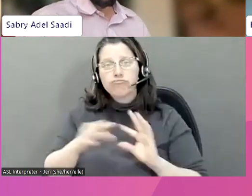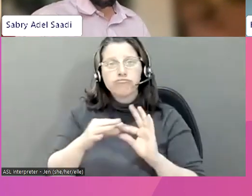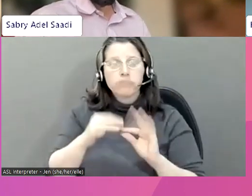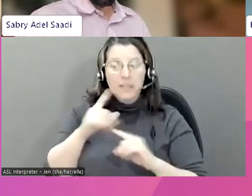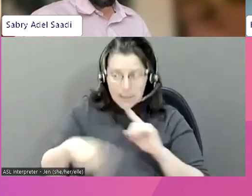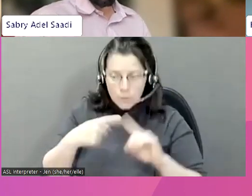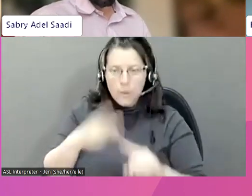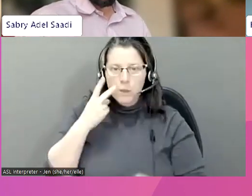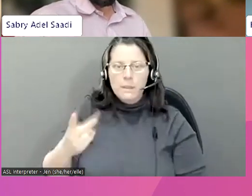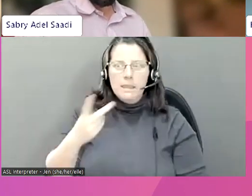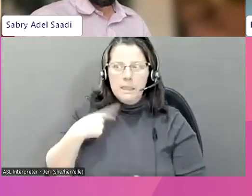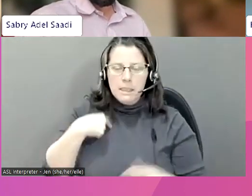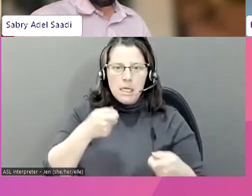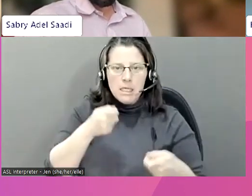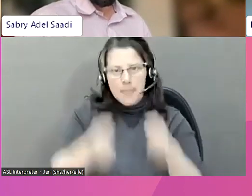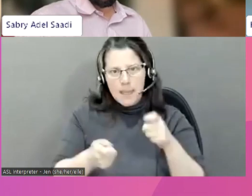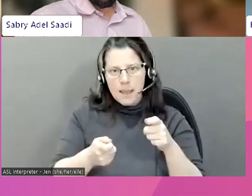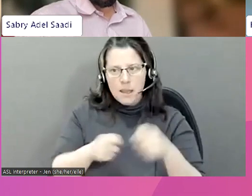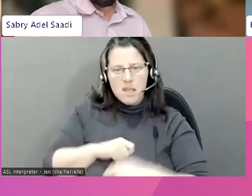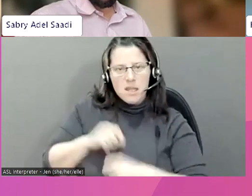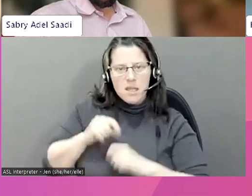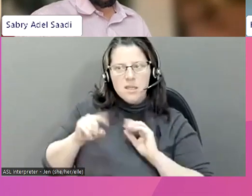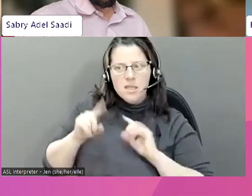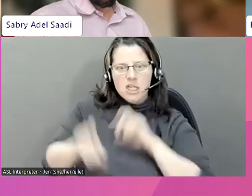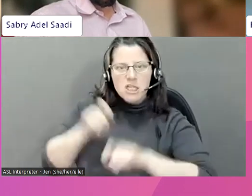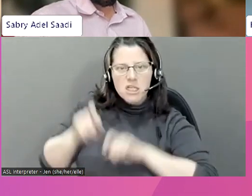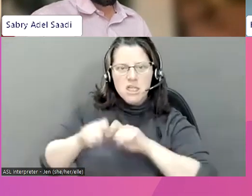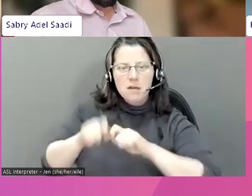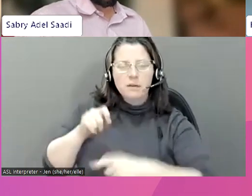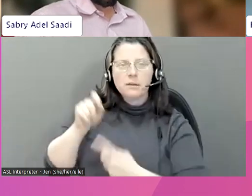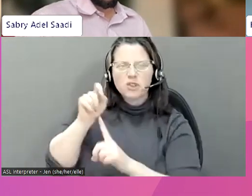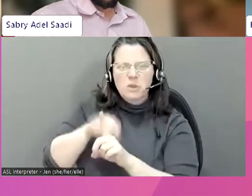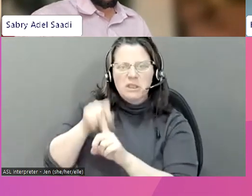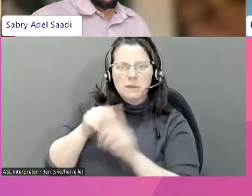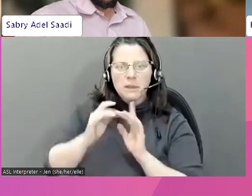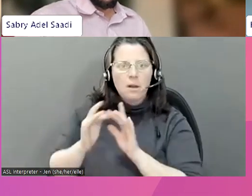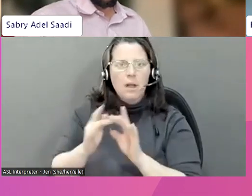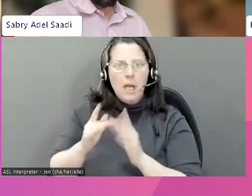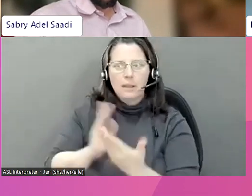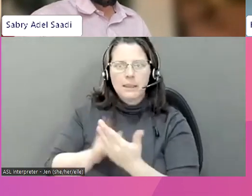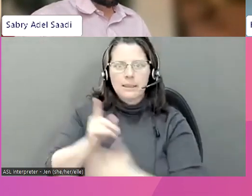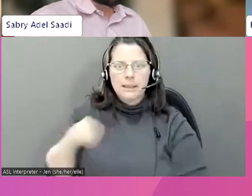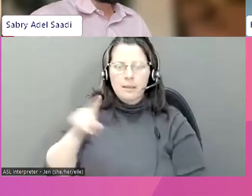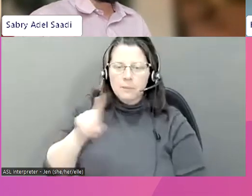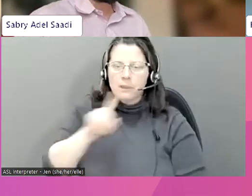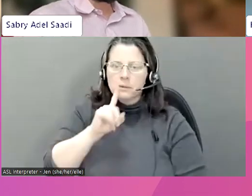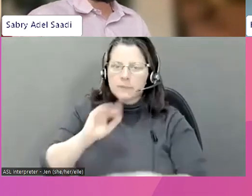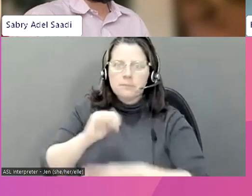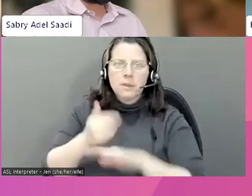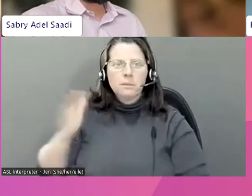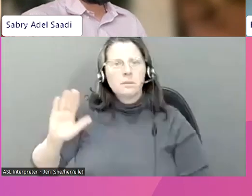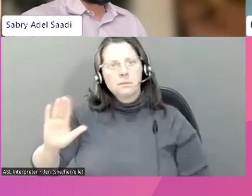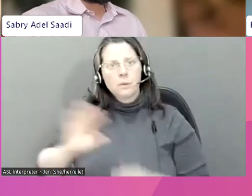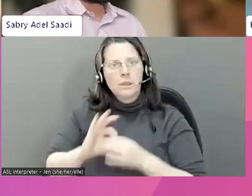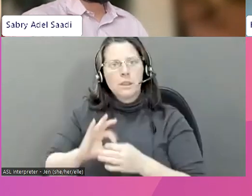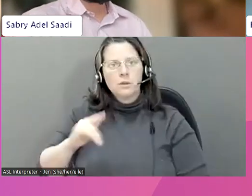du genre en ligne. C'est là qu'il va y avoir une forme très précise d'harcèlement envers elles. Et c'est